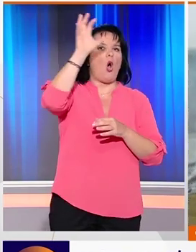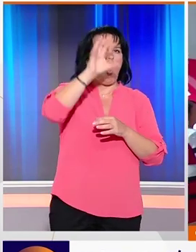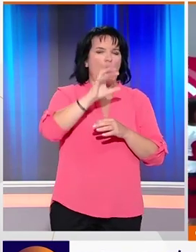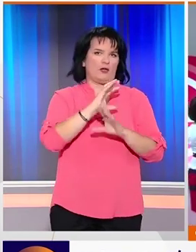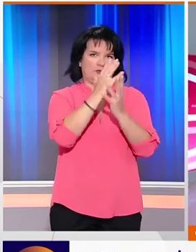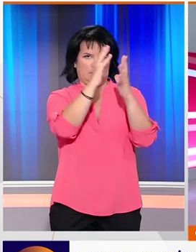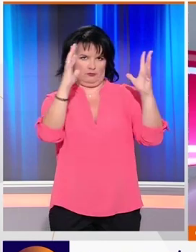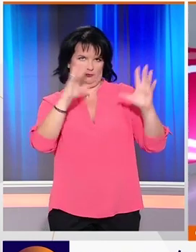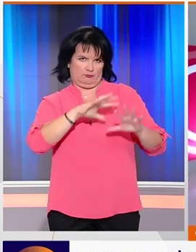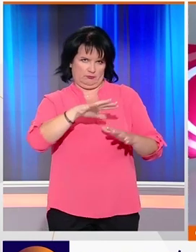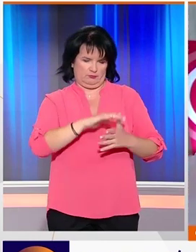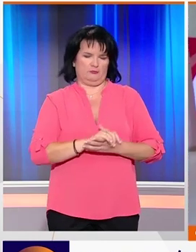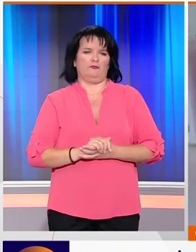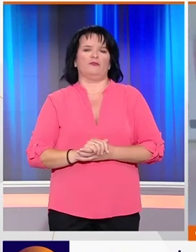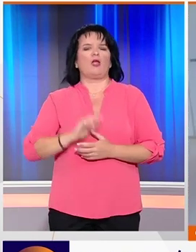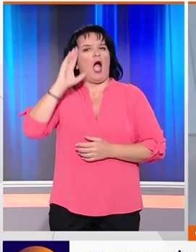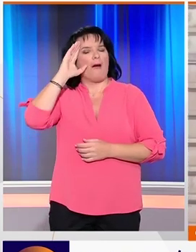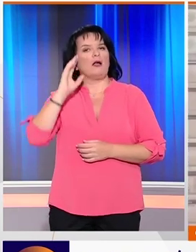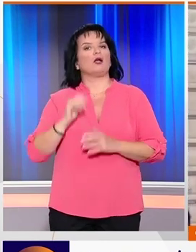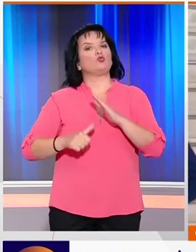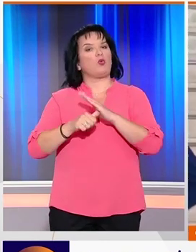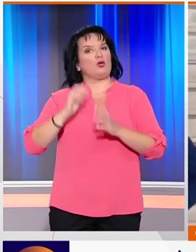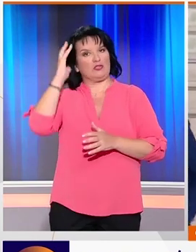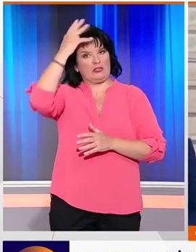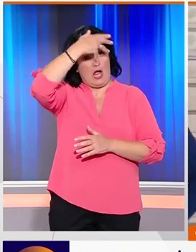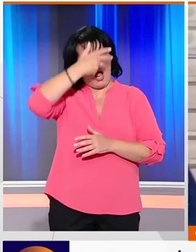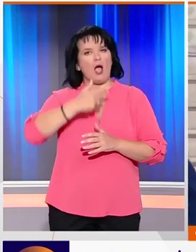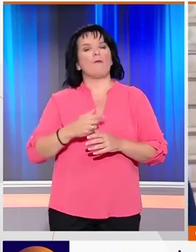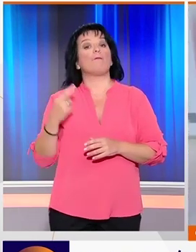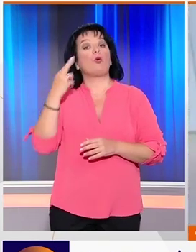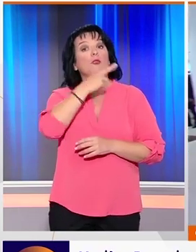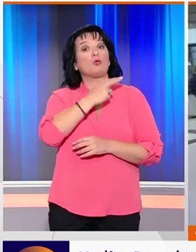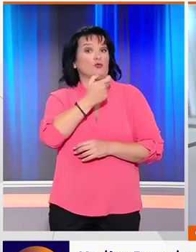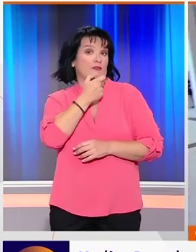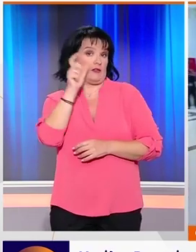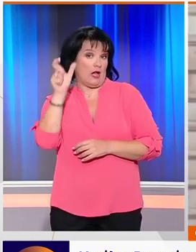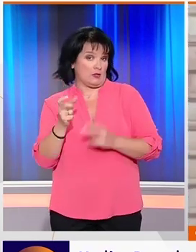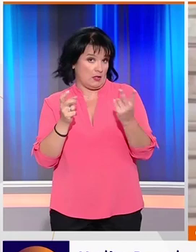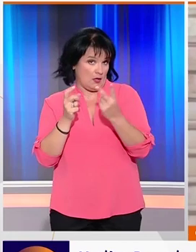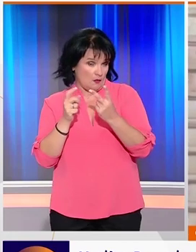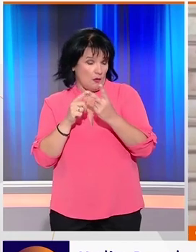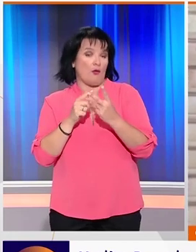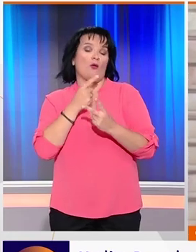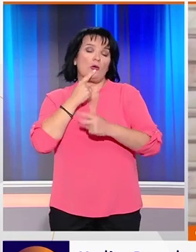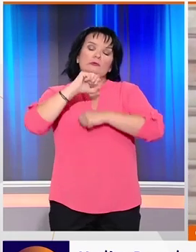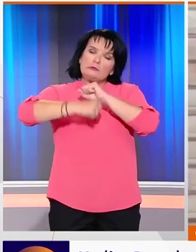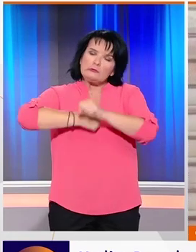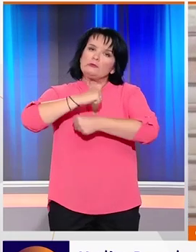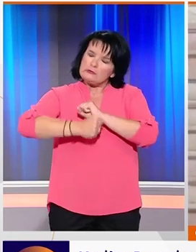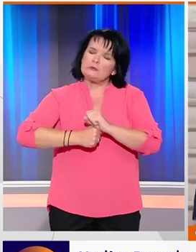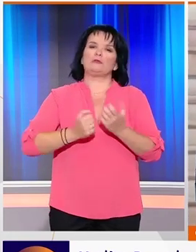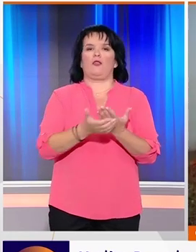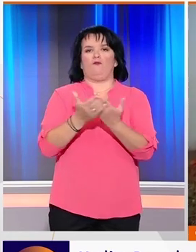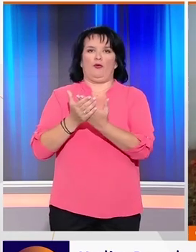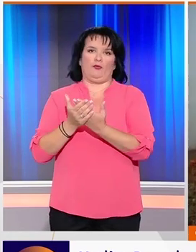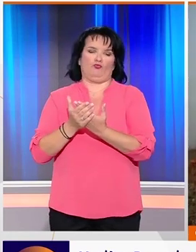Αμαζονίας. Ο Αμερικανός πρόεδρος Ντόναλτ Τραμπ και ο νέος πρωθυπουργός της Μεγάλης Βρετανίας Μπόρις Τζόνσον προσφέρθηκαν μάλιστα να